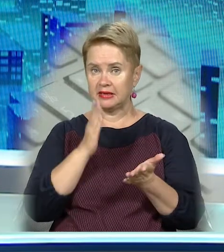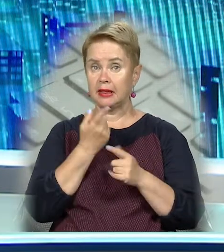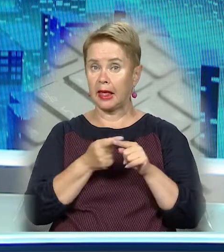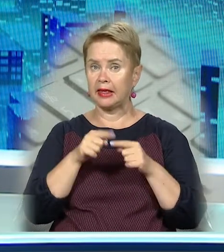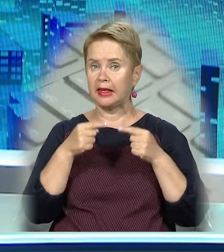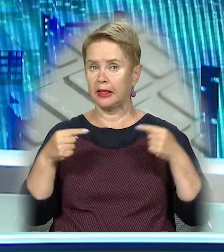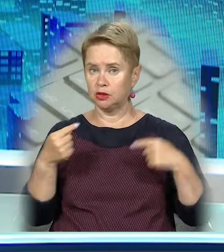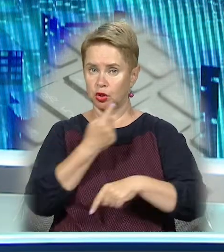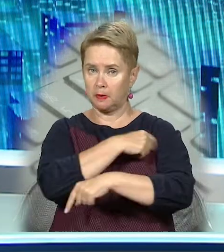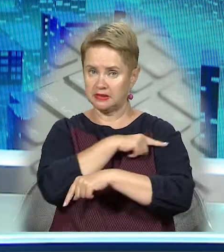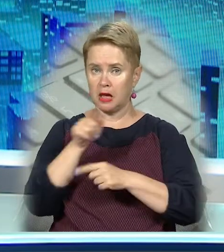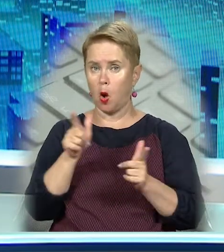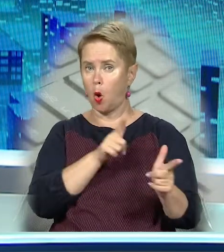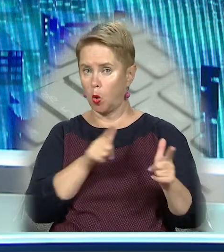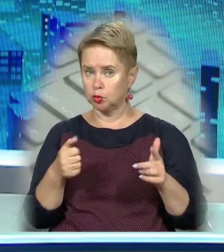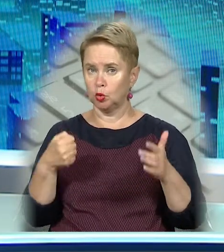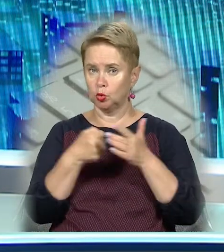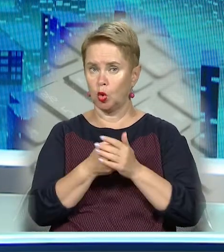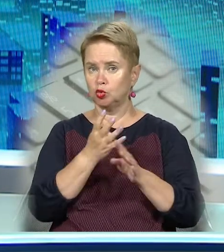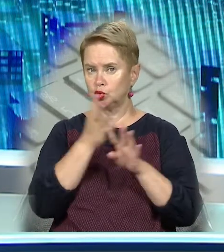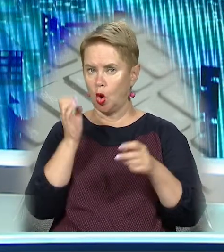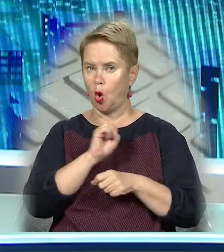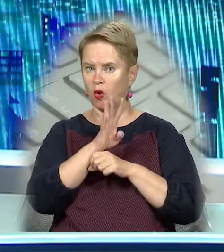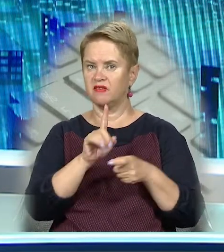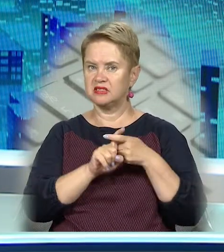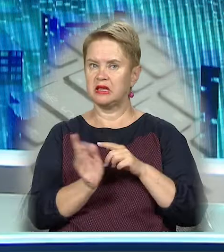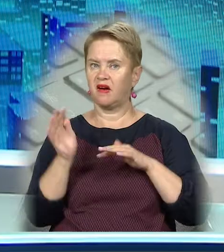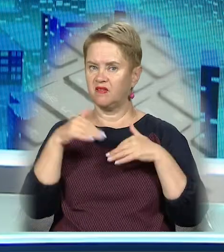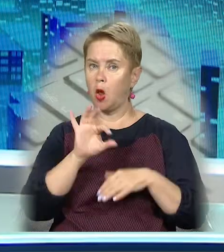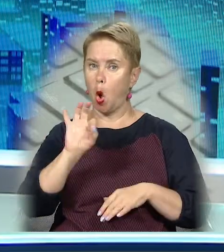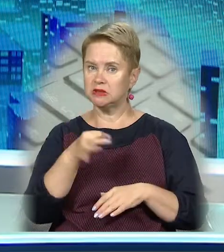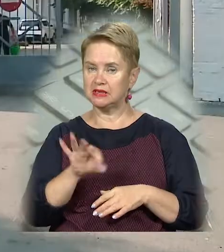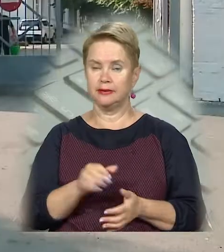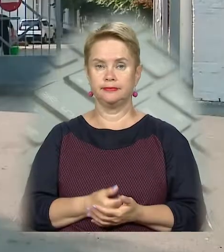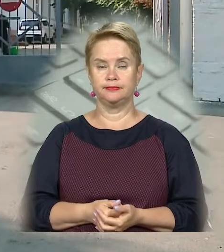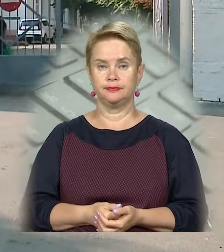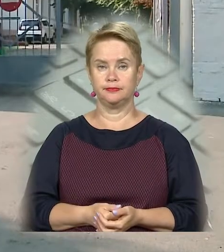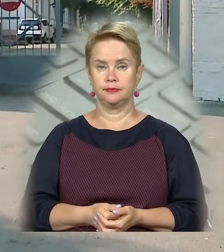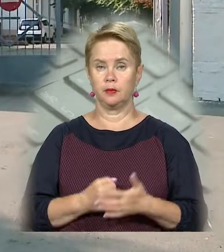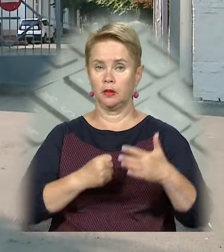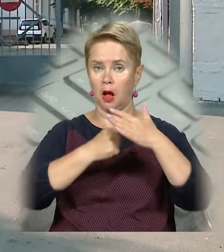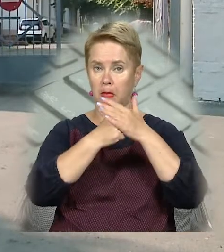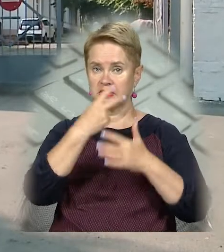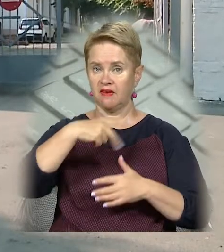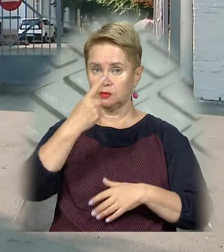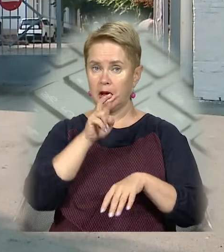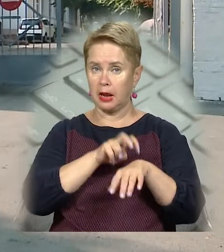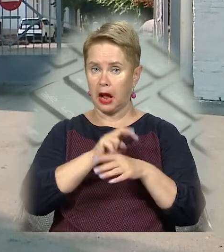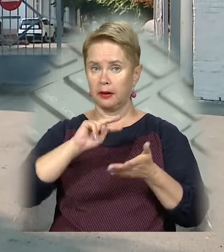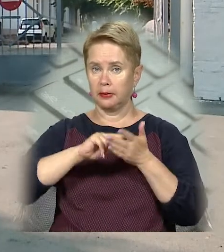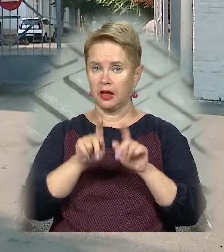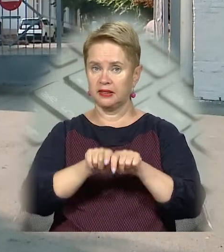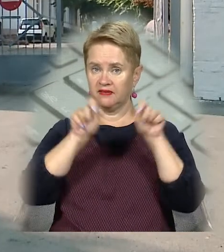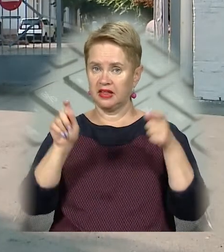Як і інші медзаклади, вона готується до чергової коронавірусної хвилі восени. На базі 21-ї лікарні